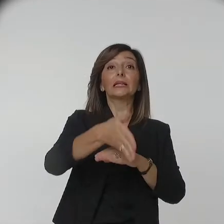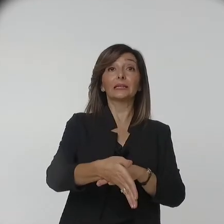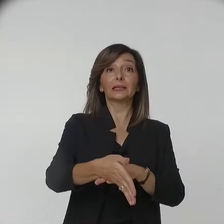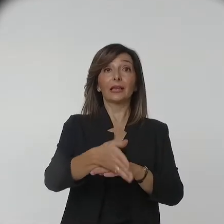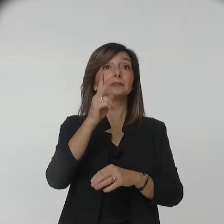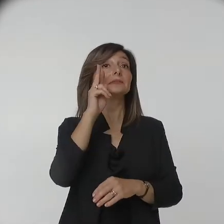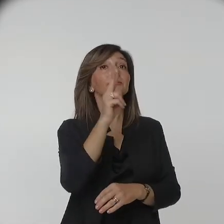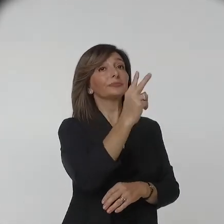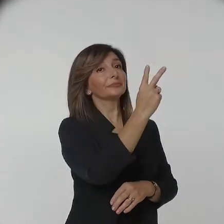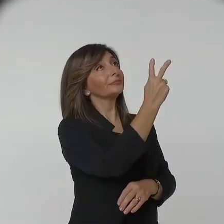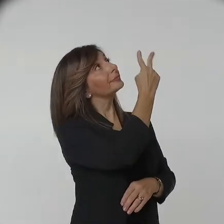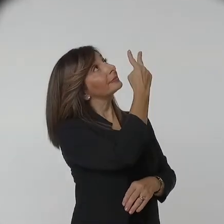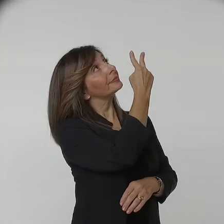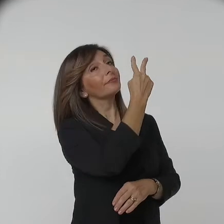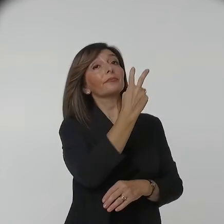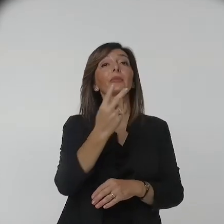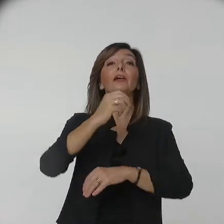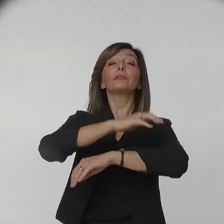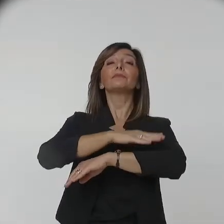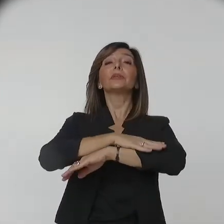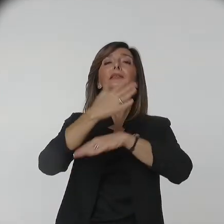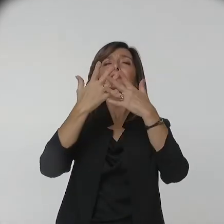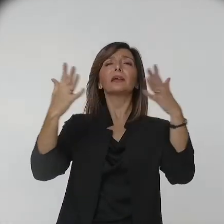Giuseppe padre putativo di Gesù.